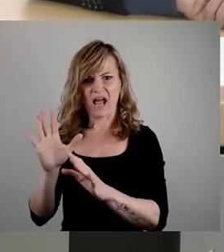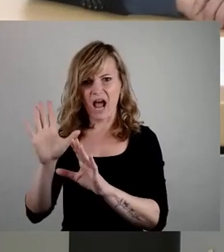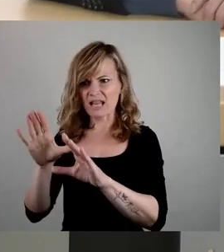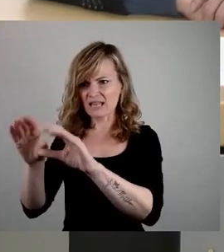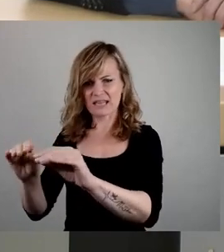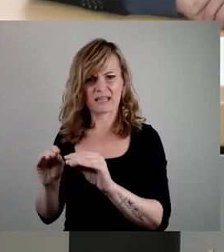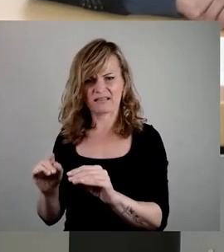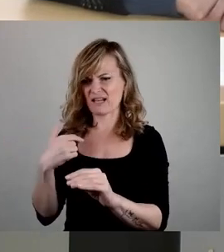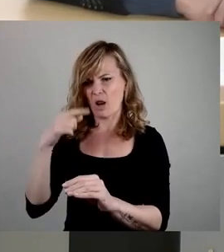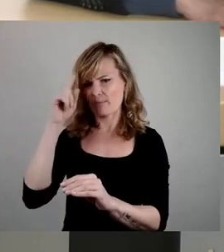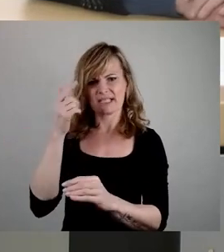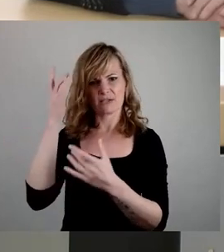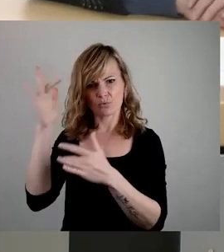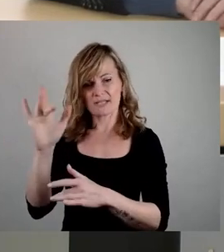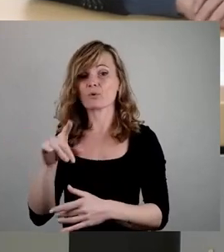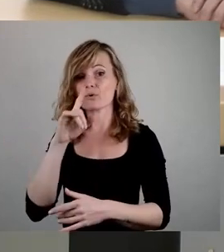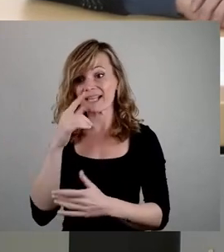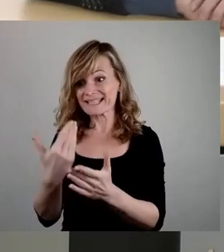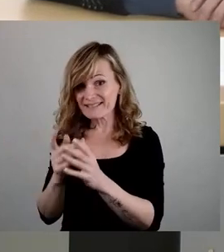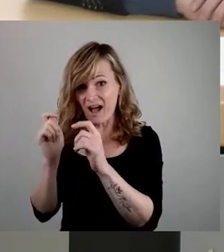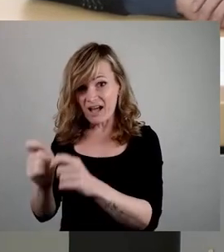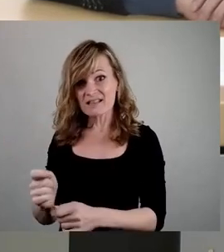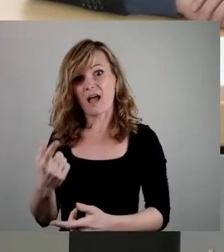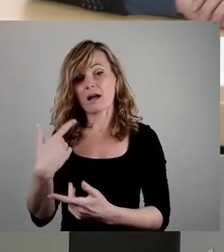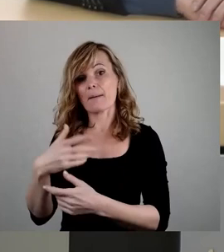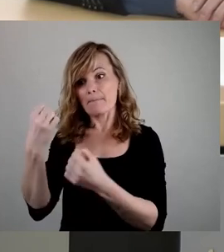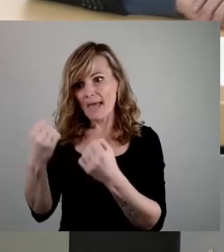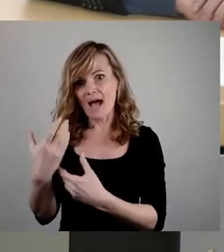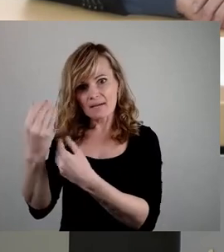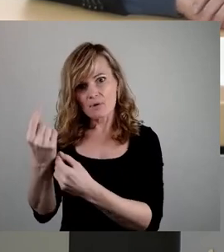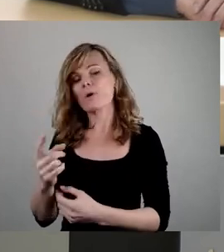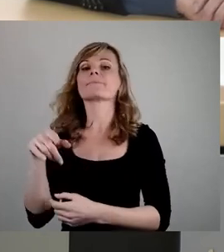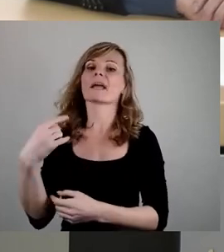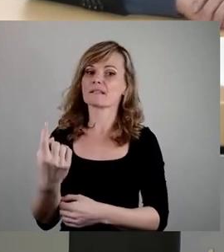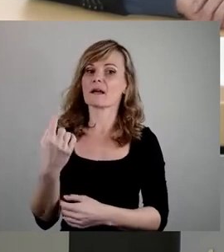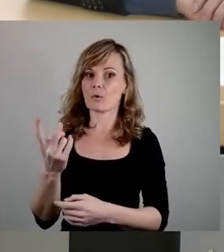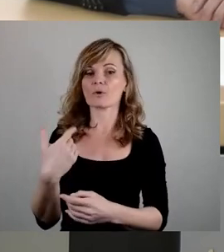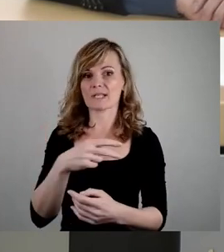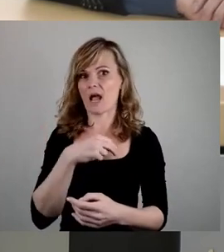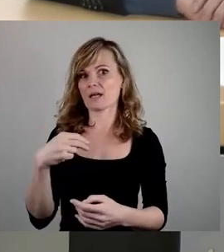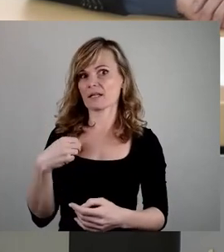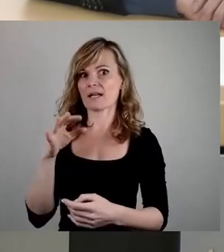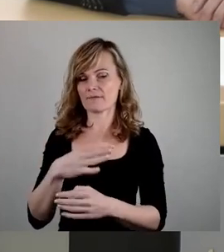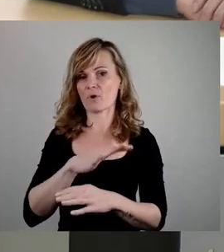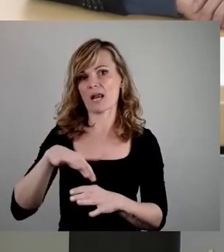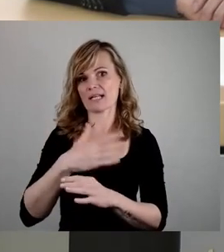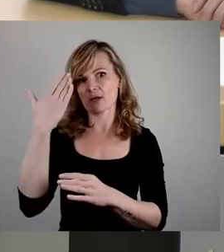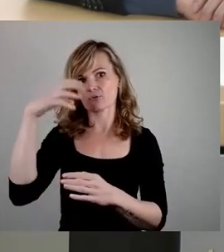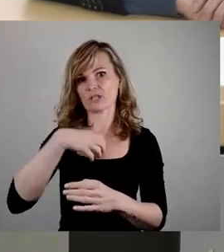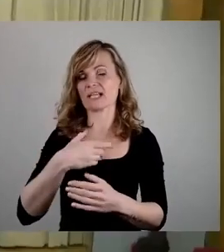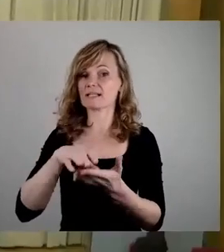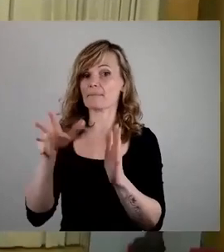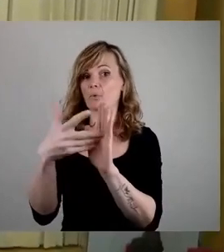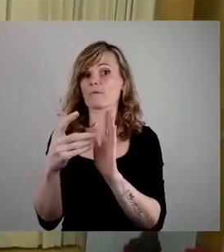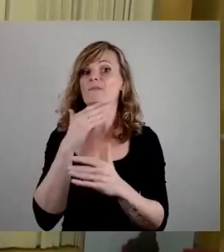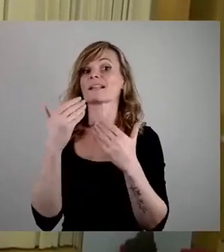dieser Antrag wieder erwarten, eine Mehrheit bekommen sollte, dann tatsächlich auch die Nachteiligkeit für die Landeshauptstadt Dresden zu prüfen. Vielen Dank.